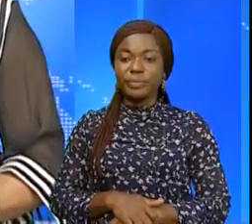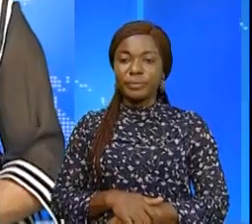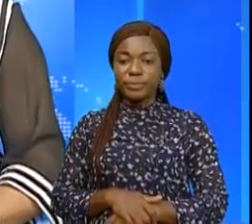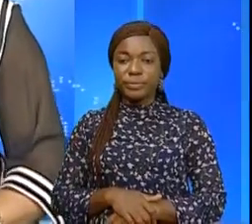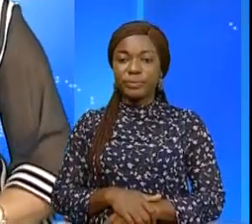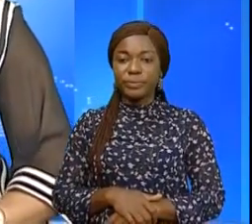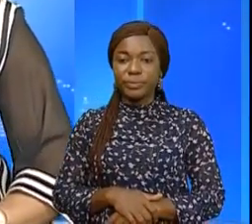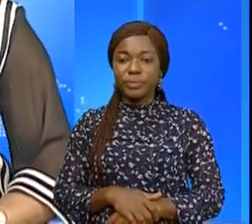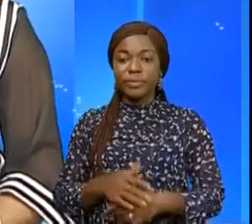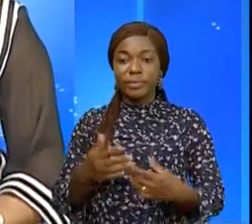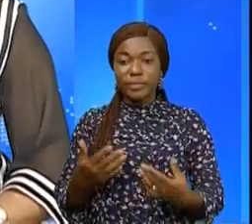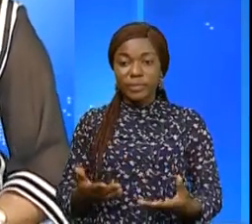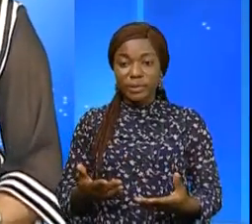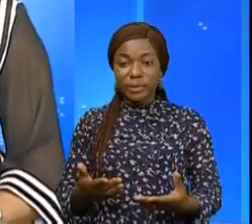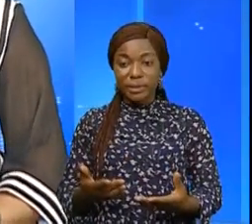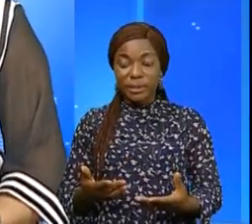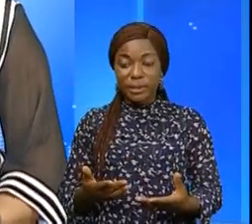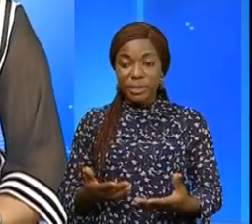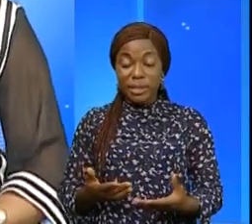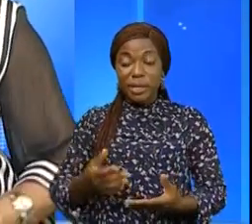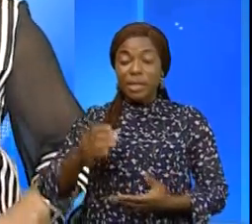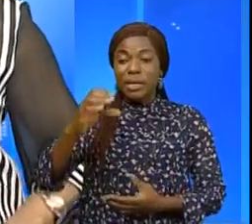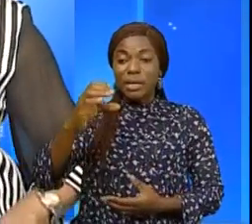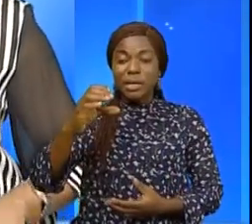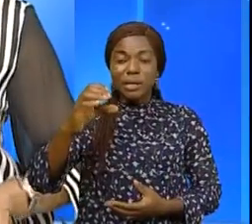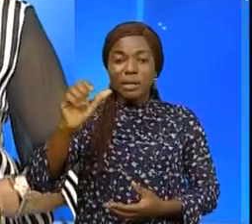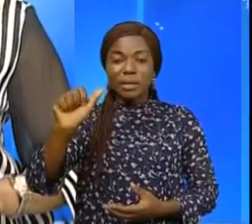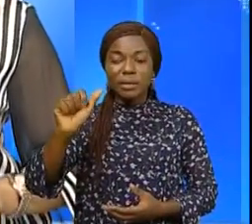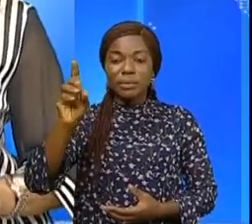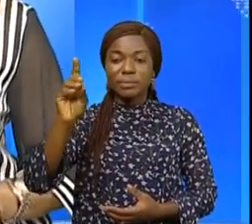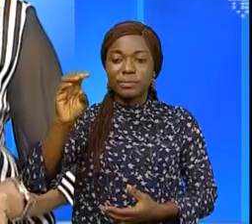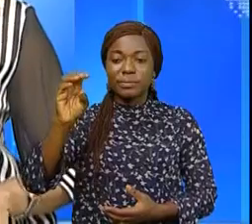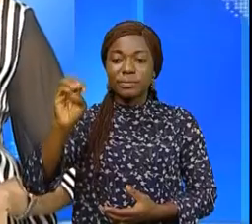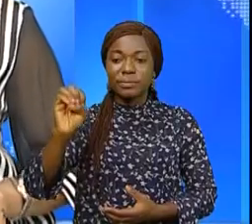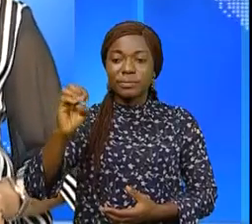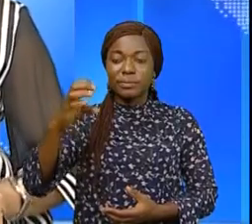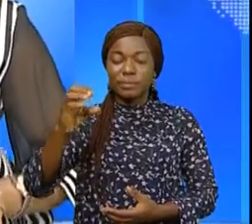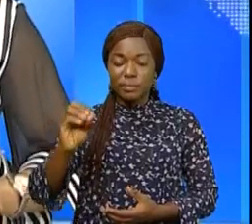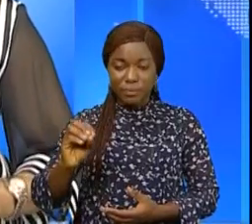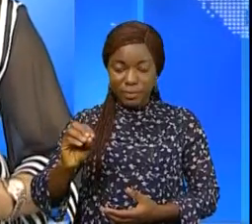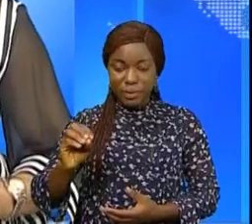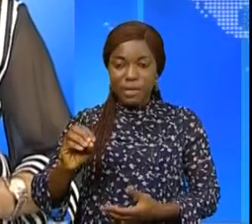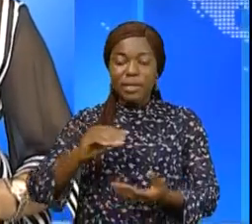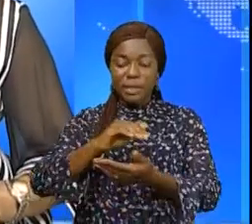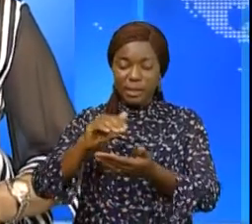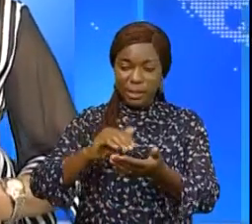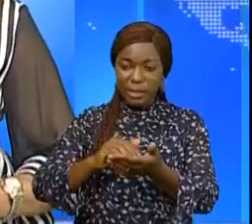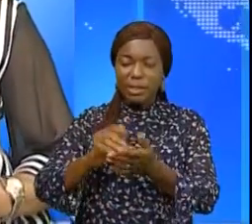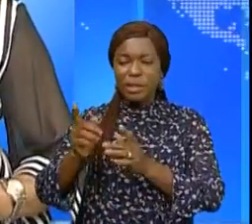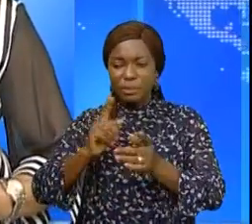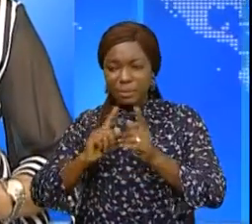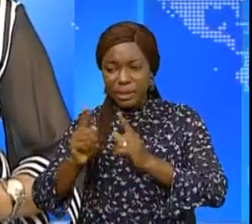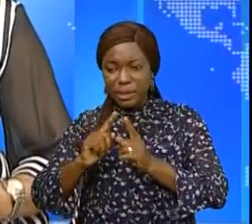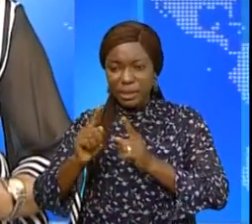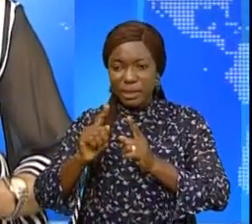La relance de la CADECO question au centre de l'entretien entre la ministre du portefeuille et un représentant